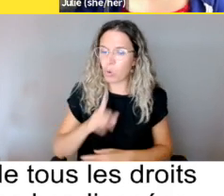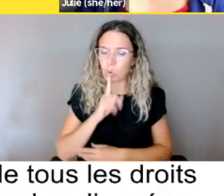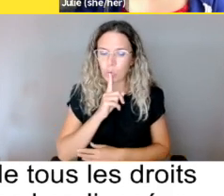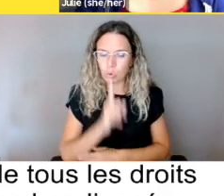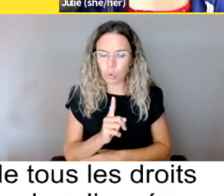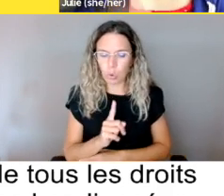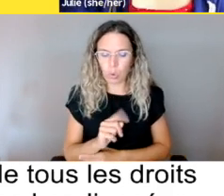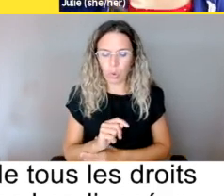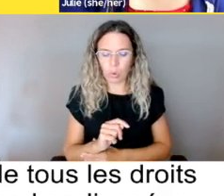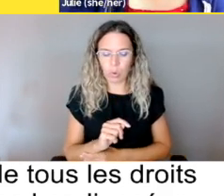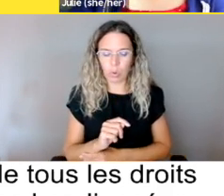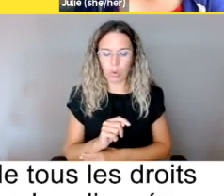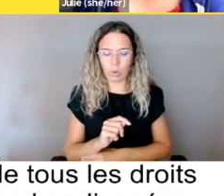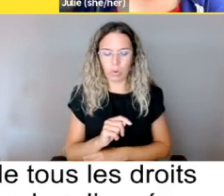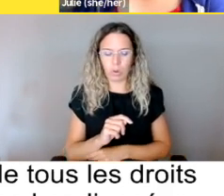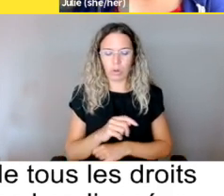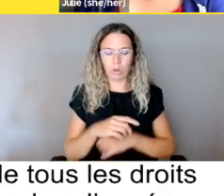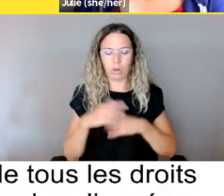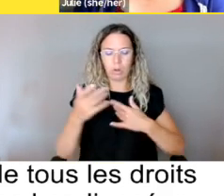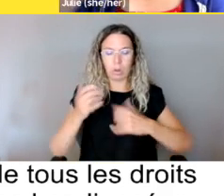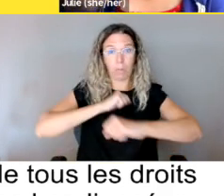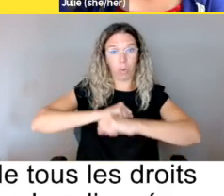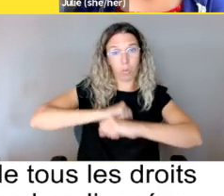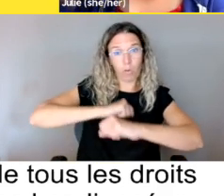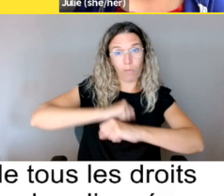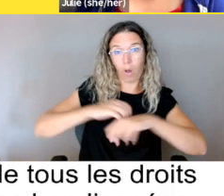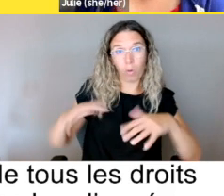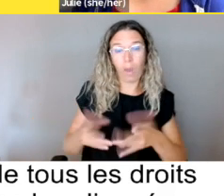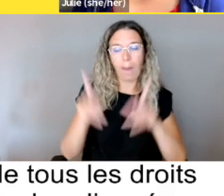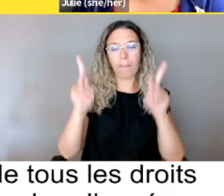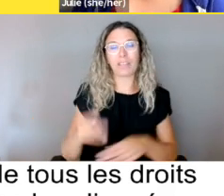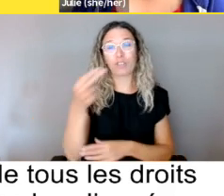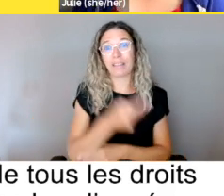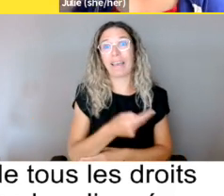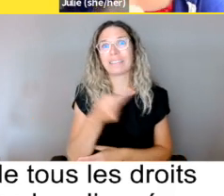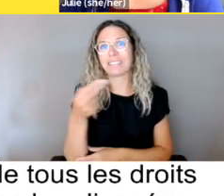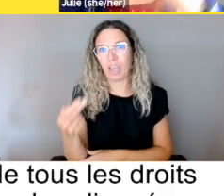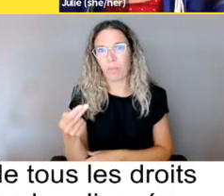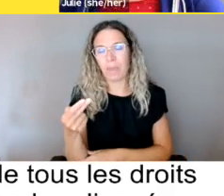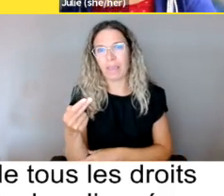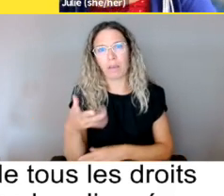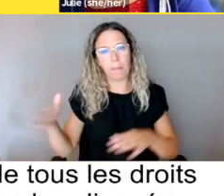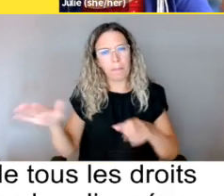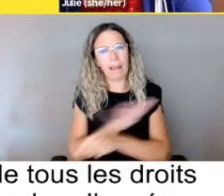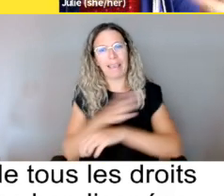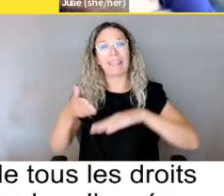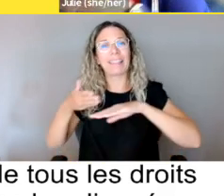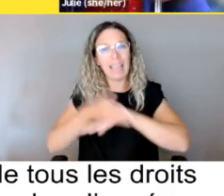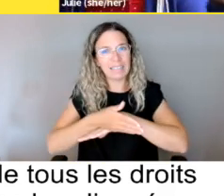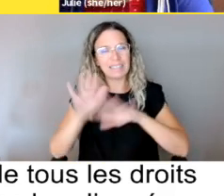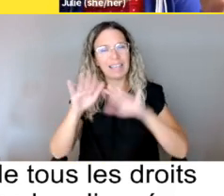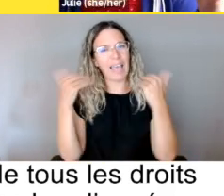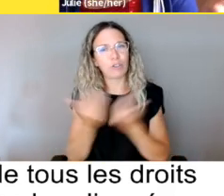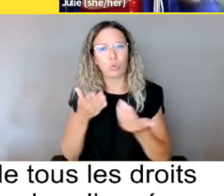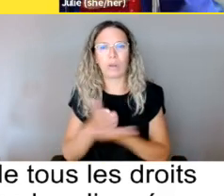'assurer et de promouvoir le fait que les personnes handicapées aient plein accès à